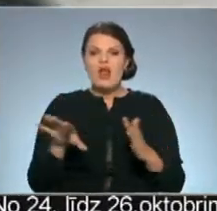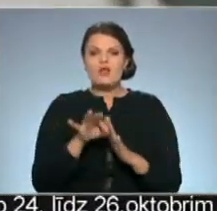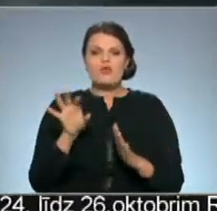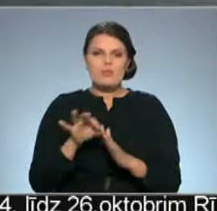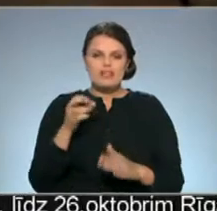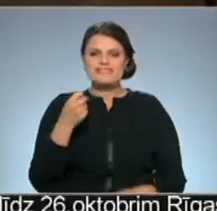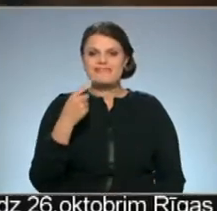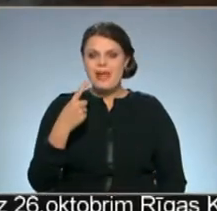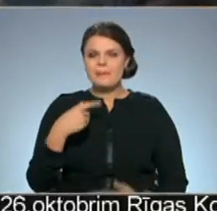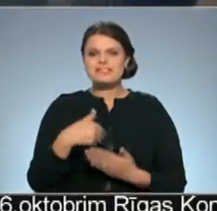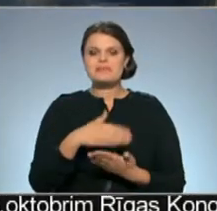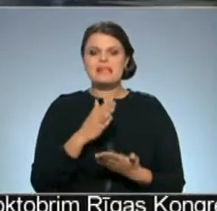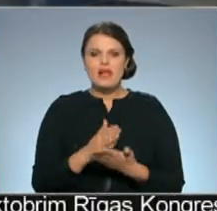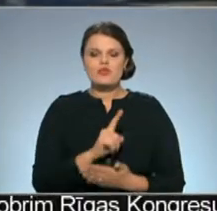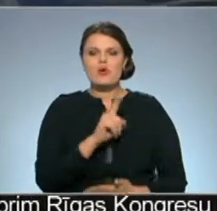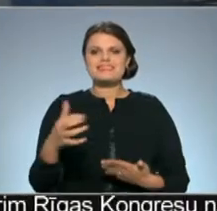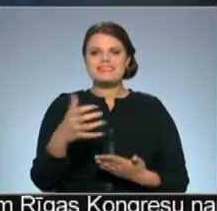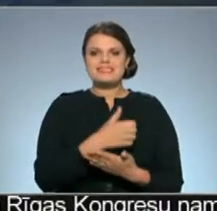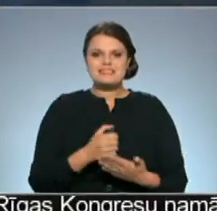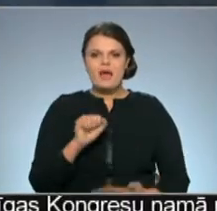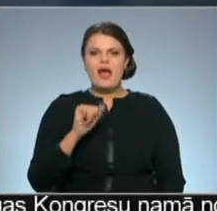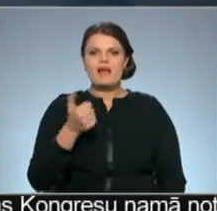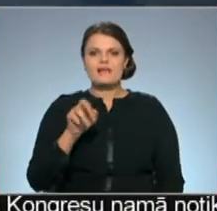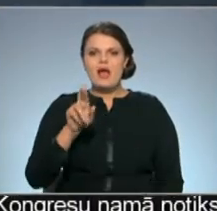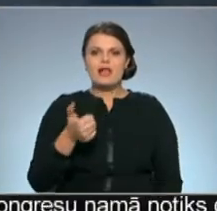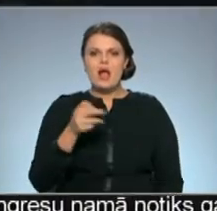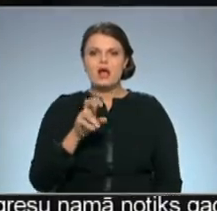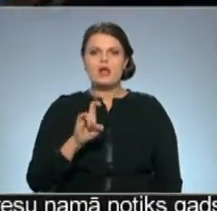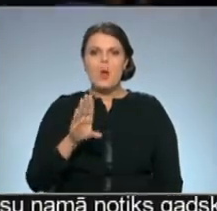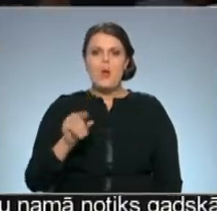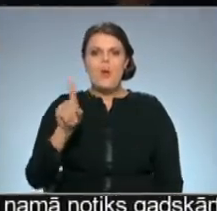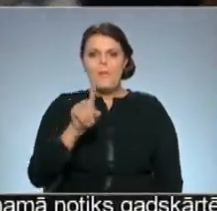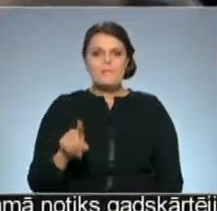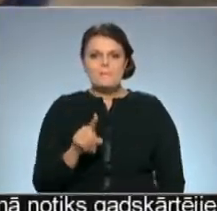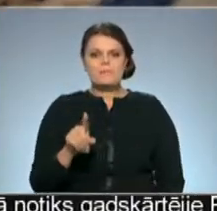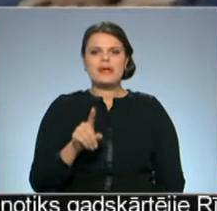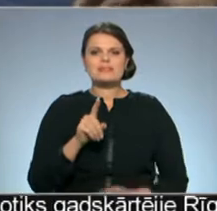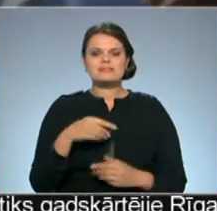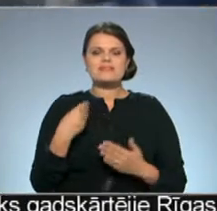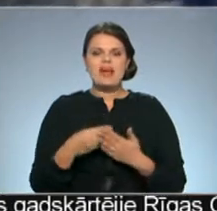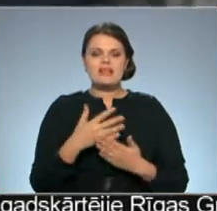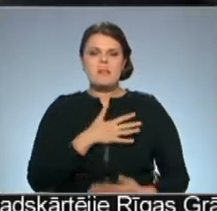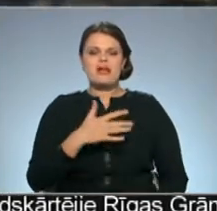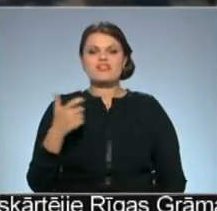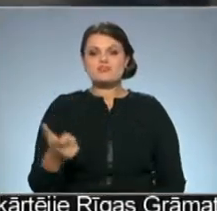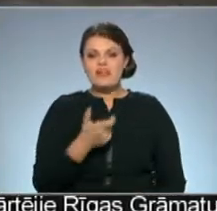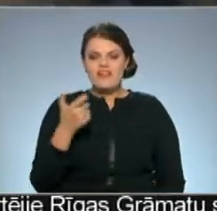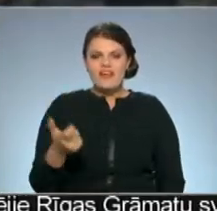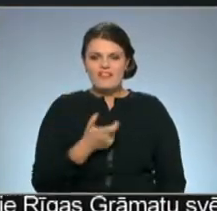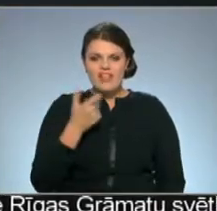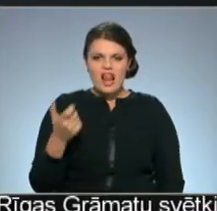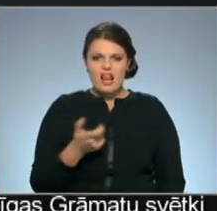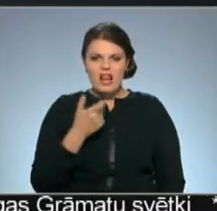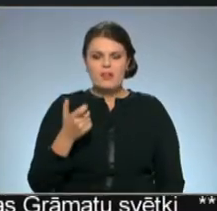buķeta 11 kategorijās ir savākus Aigara Graubas, skatītāja vidū un neviennozīmīgi vērtētā patriotismu filmu Hollywoodiskā